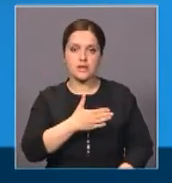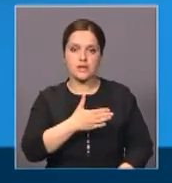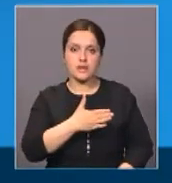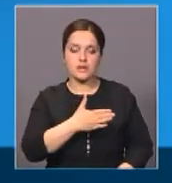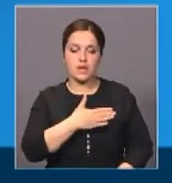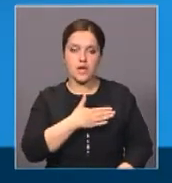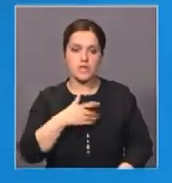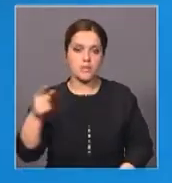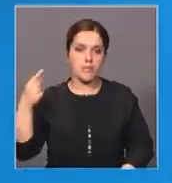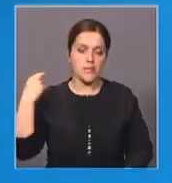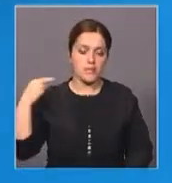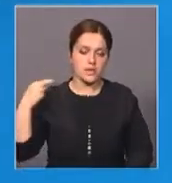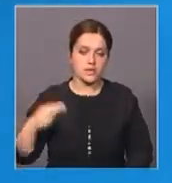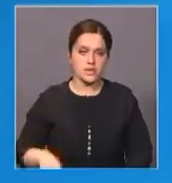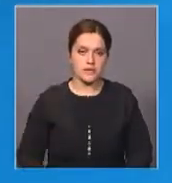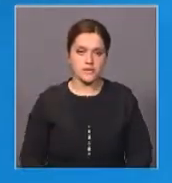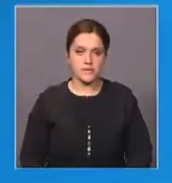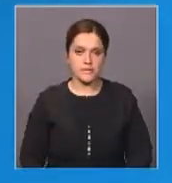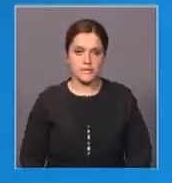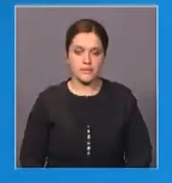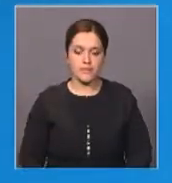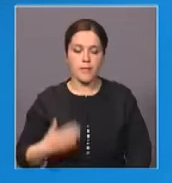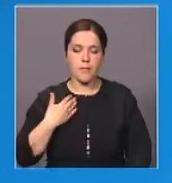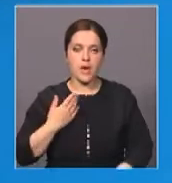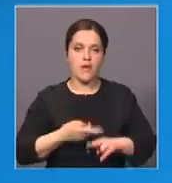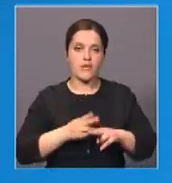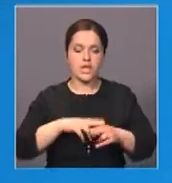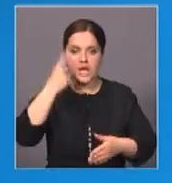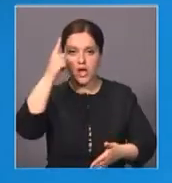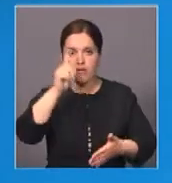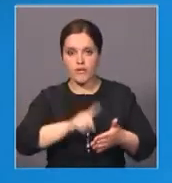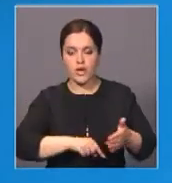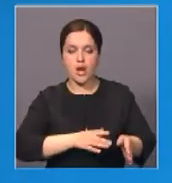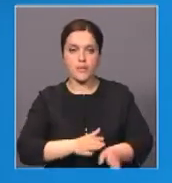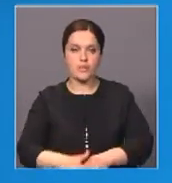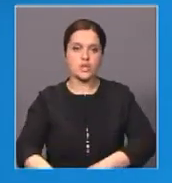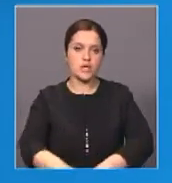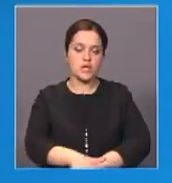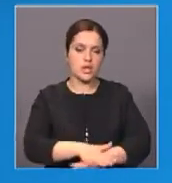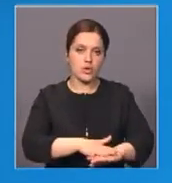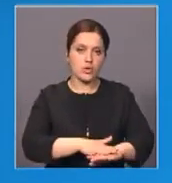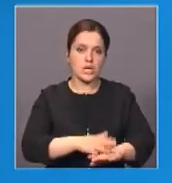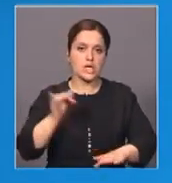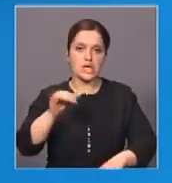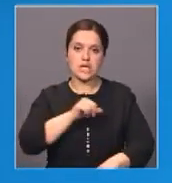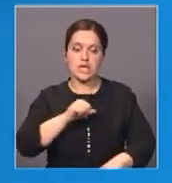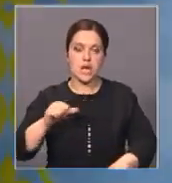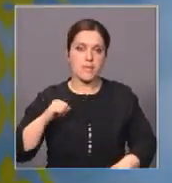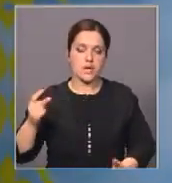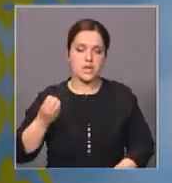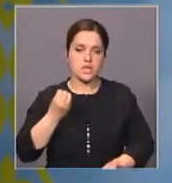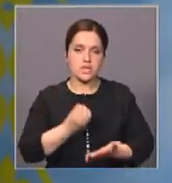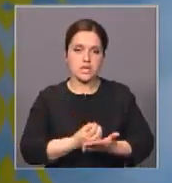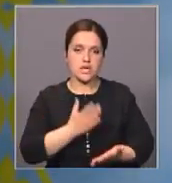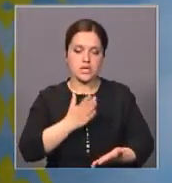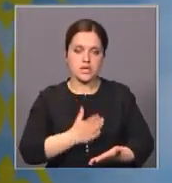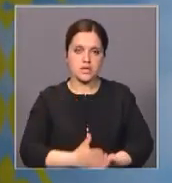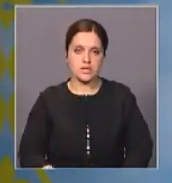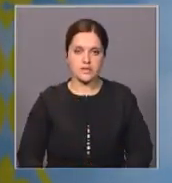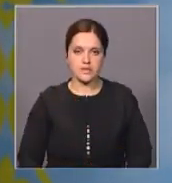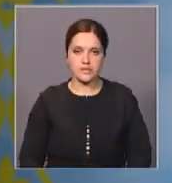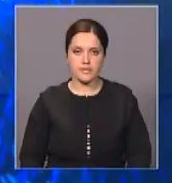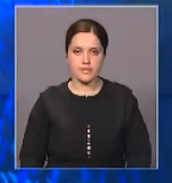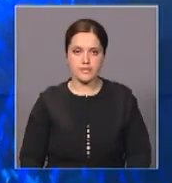Ельбасы. Мы в это верим. Весь народ верит в это. И это самое ценное в нашей жизни.